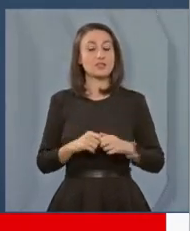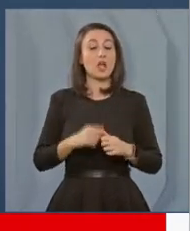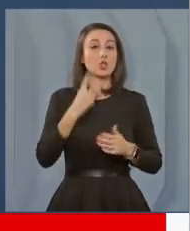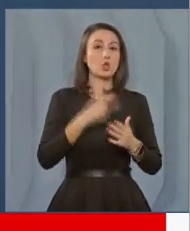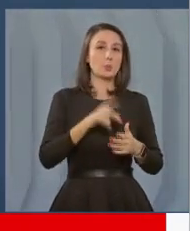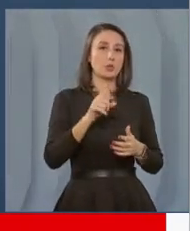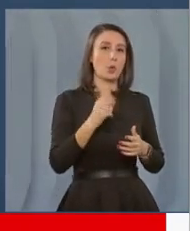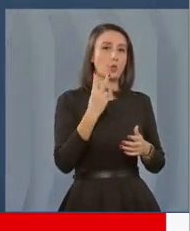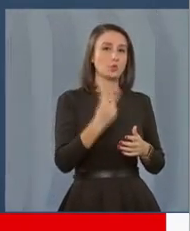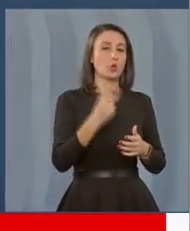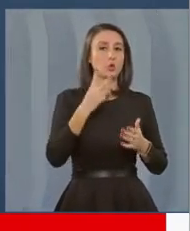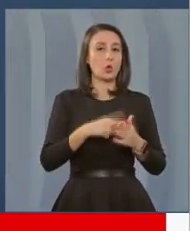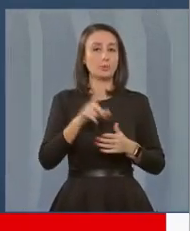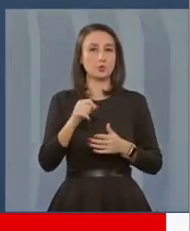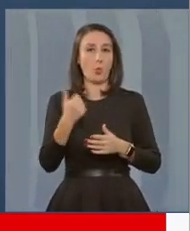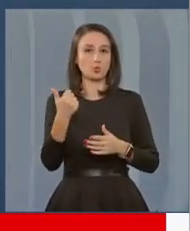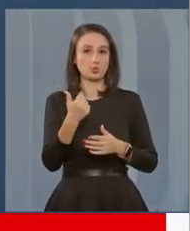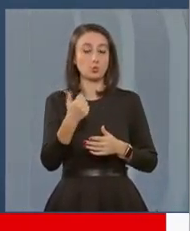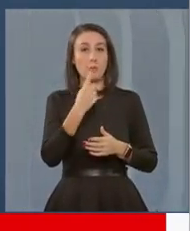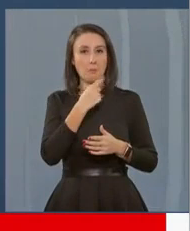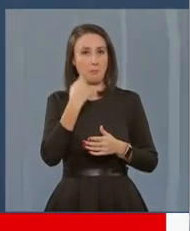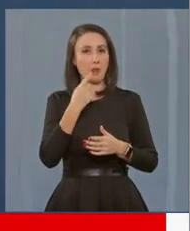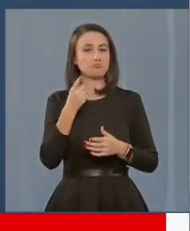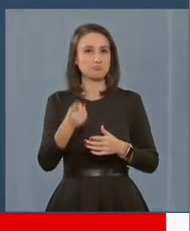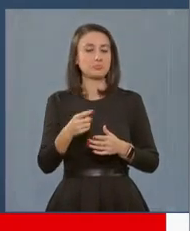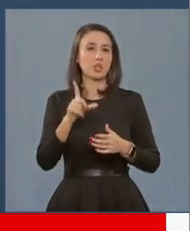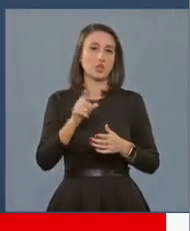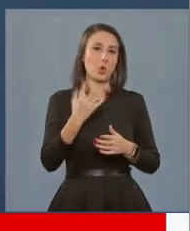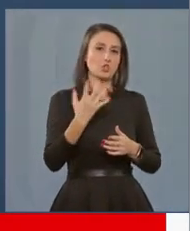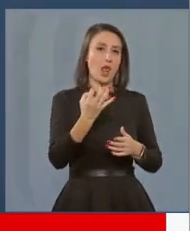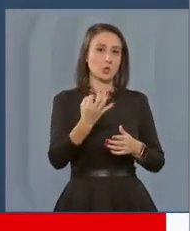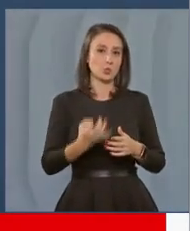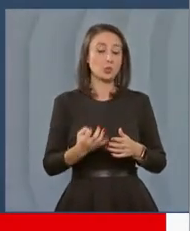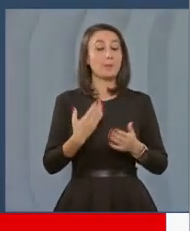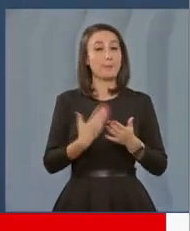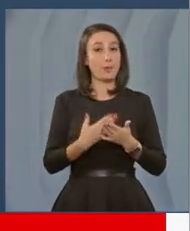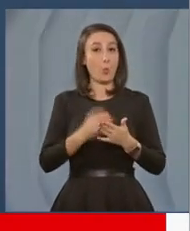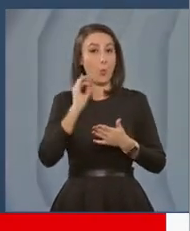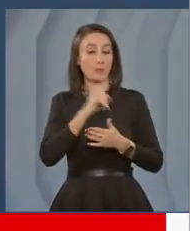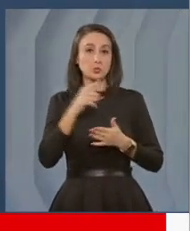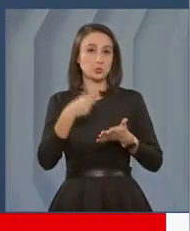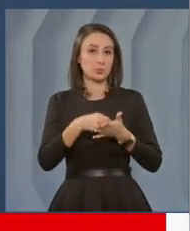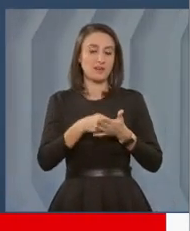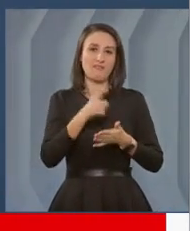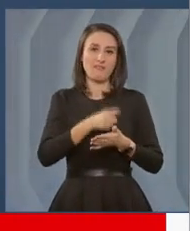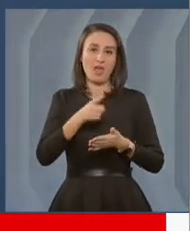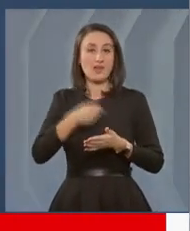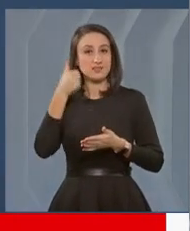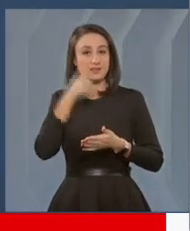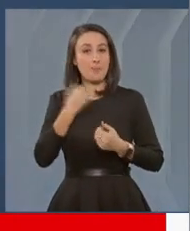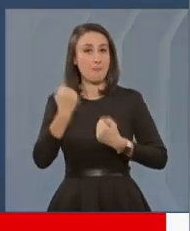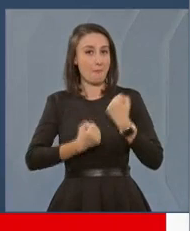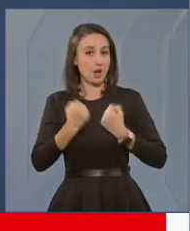2022 și 2021. Pe real ar putea fi 25%. Întrucât oamenii nu își cumpără în fiecare zi una în